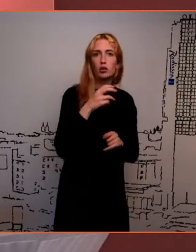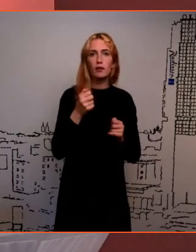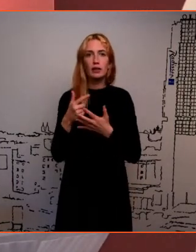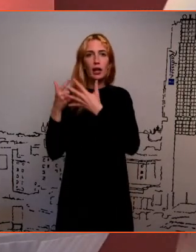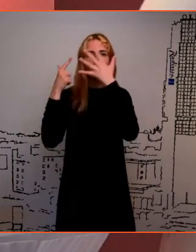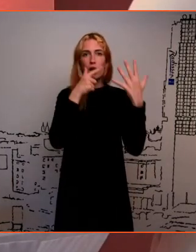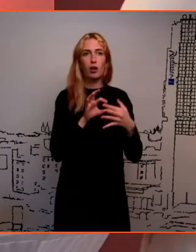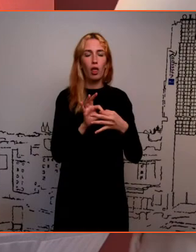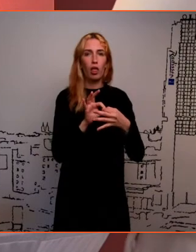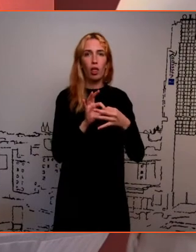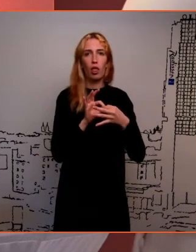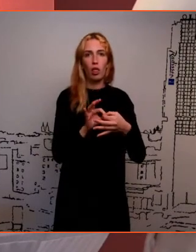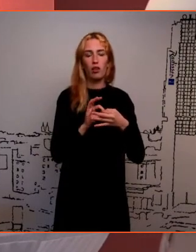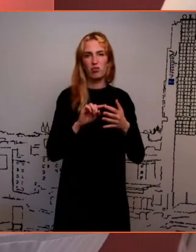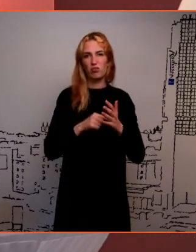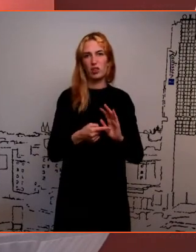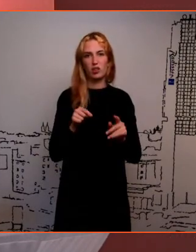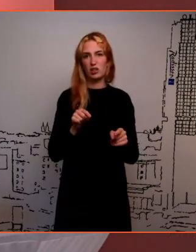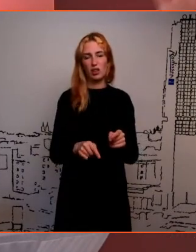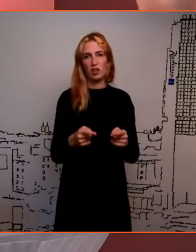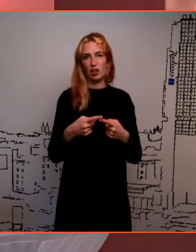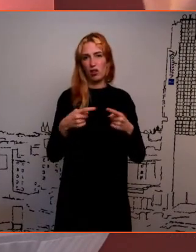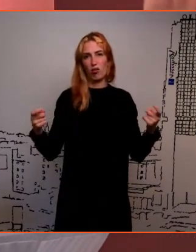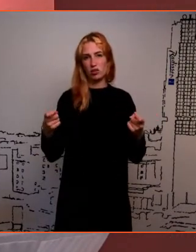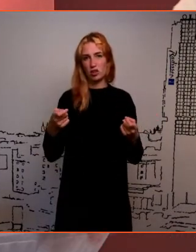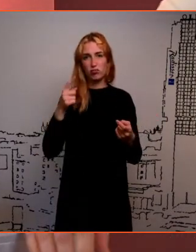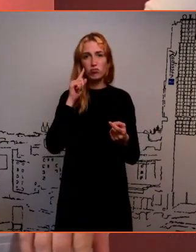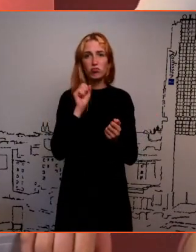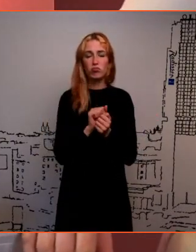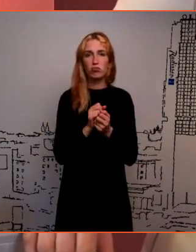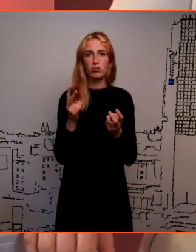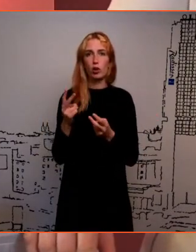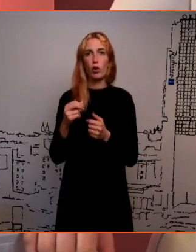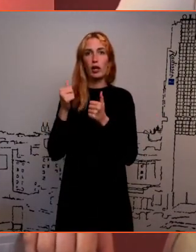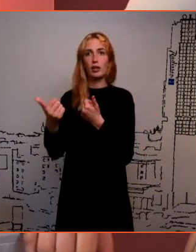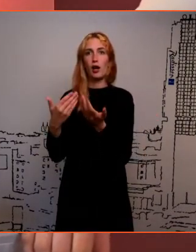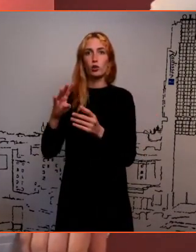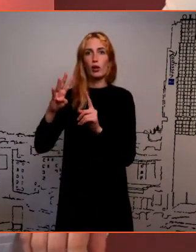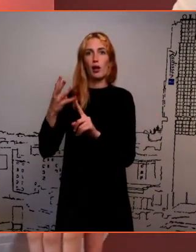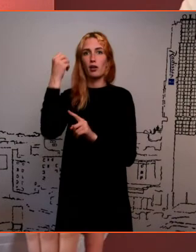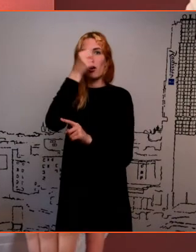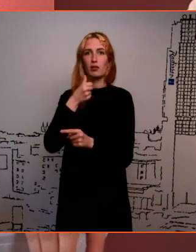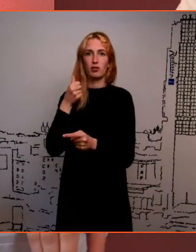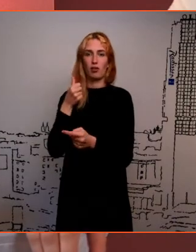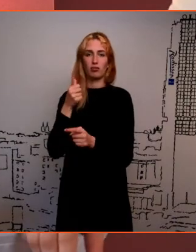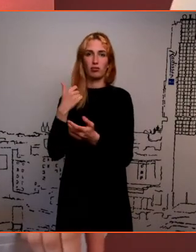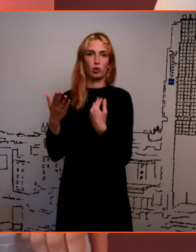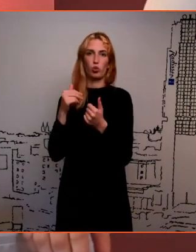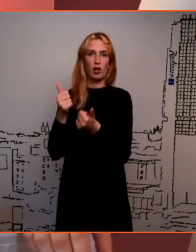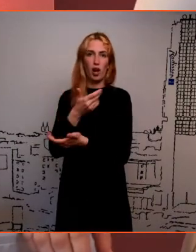sest noh, need on sama napakat väljendid, kui et umbes, et hea suhe neljandar aastal enam veel ei ole see on